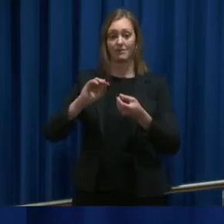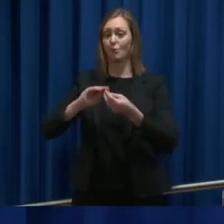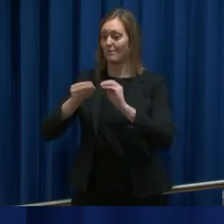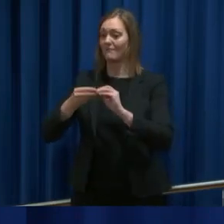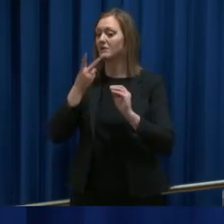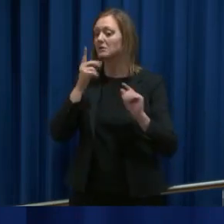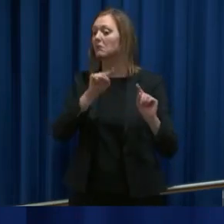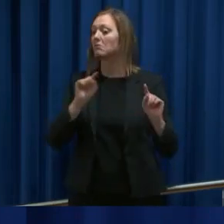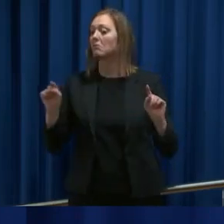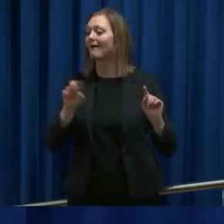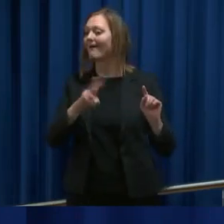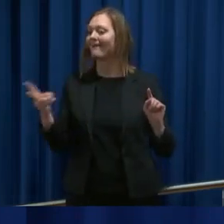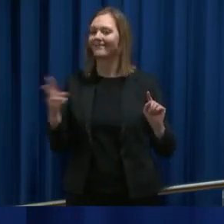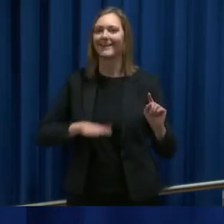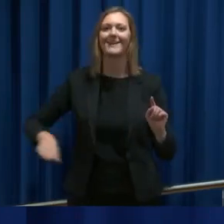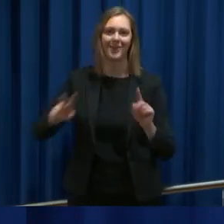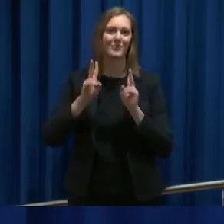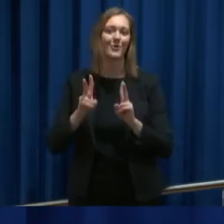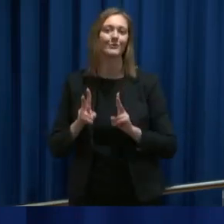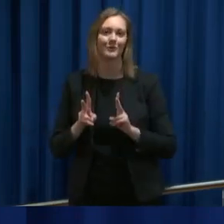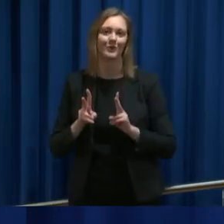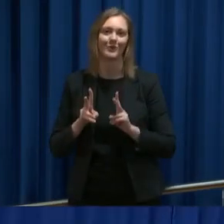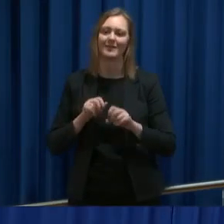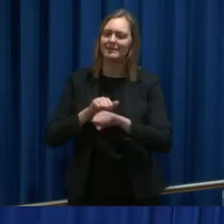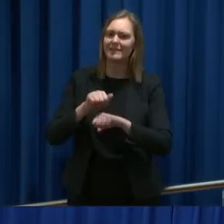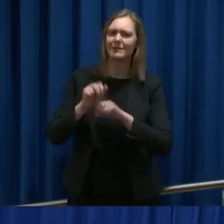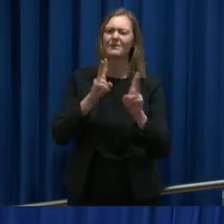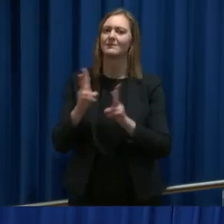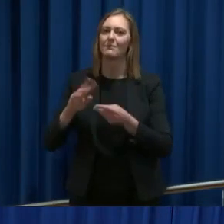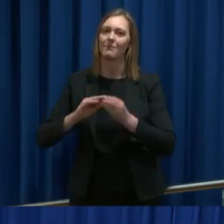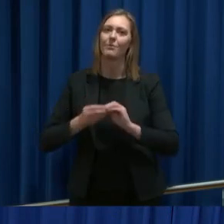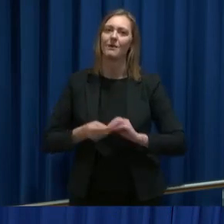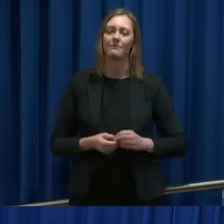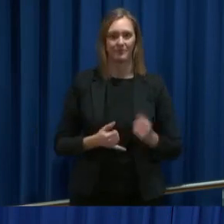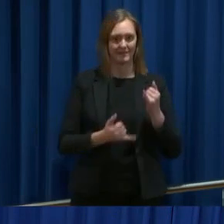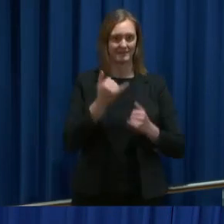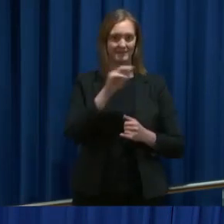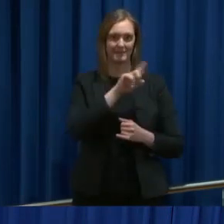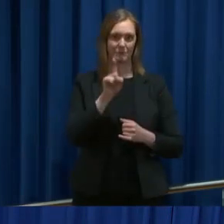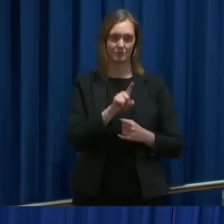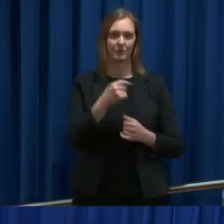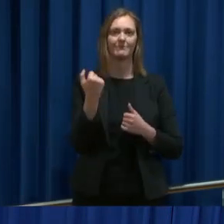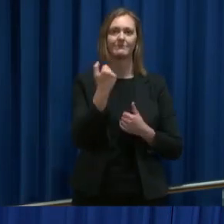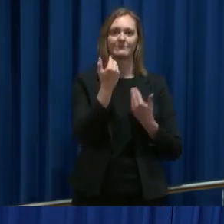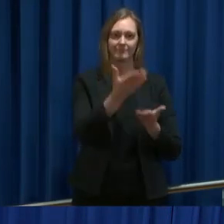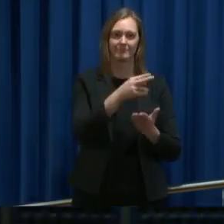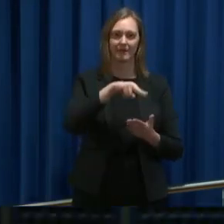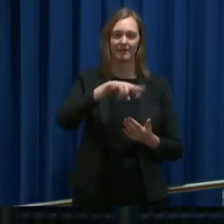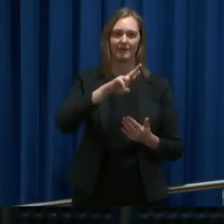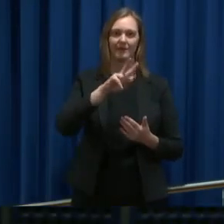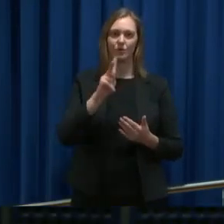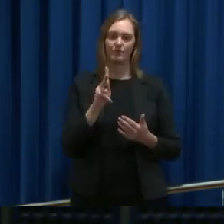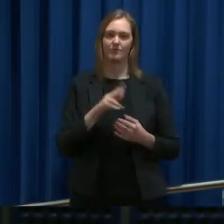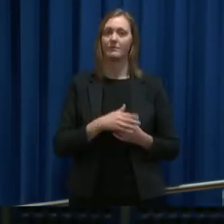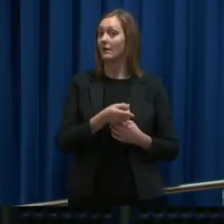ser alle landene nå i verden sliter med. Da er det siste spørsmålet til NRK. Men dere kan ikke love